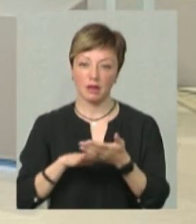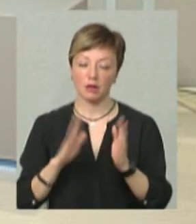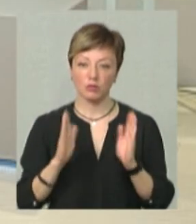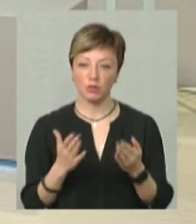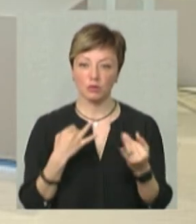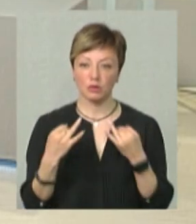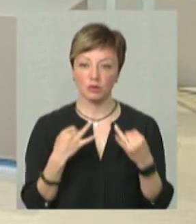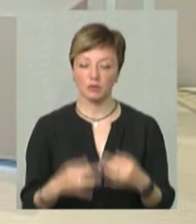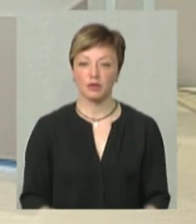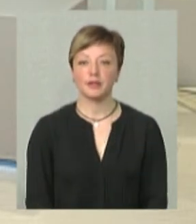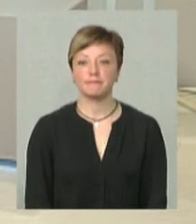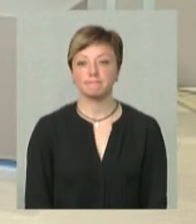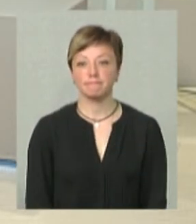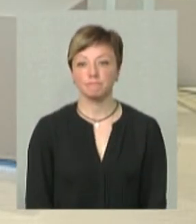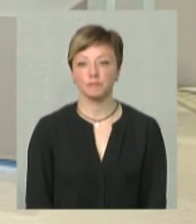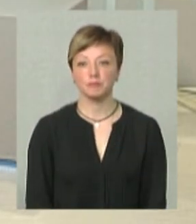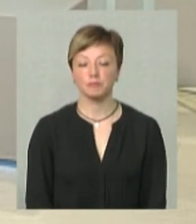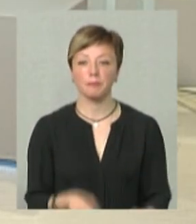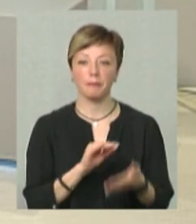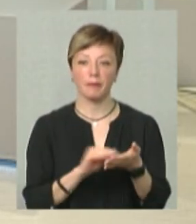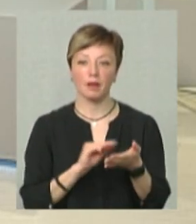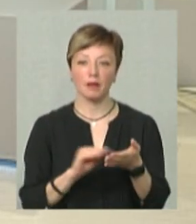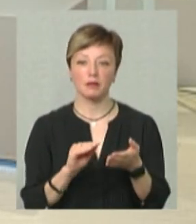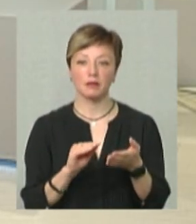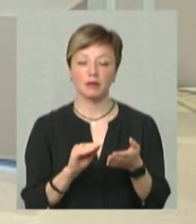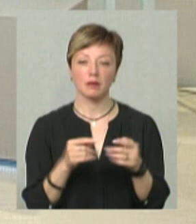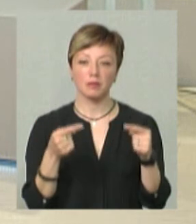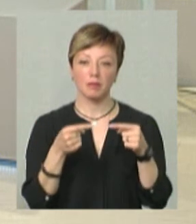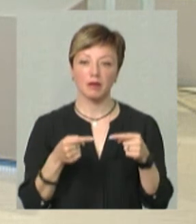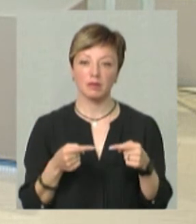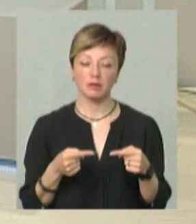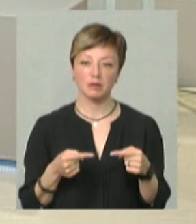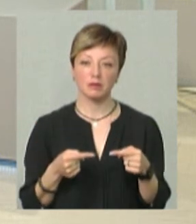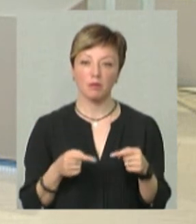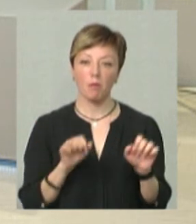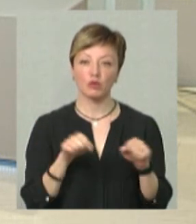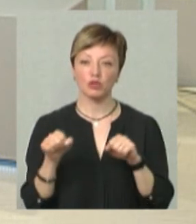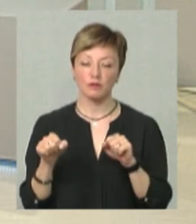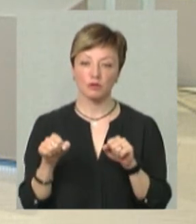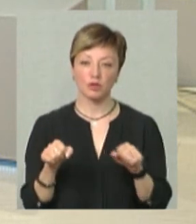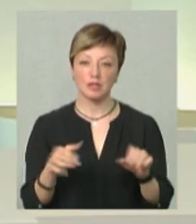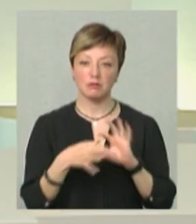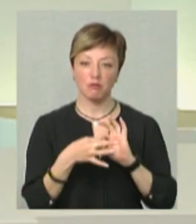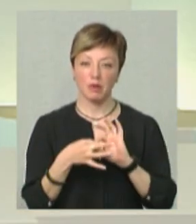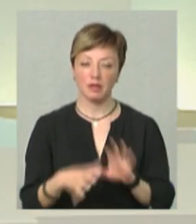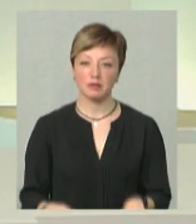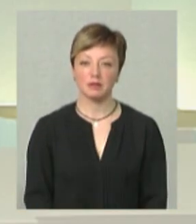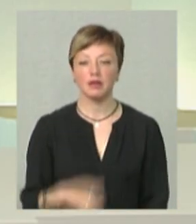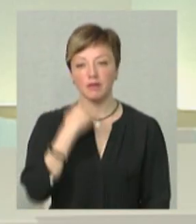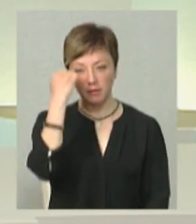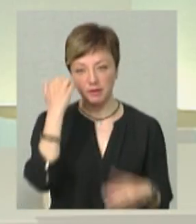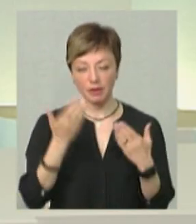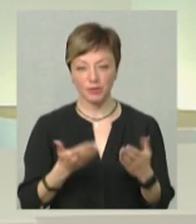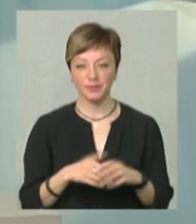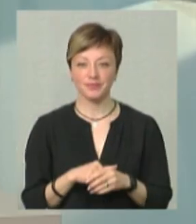-далі-далі будемо спілкуватися і прописувати, так би мовити, певні можливості до співпраці. Я